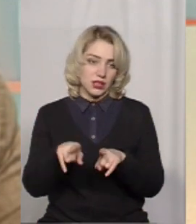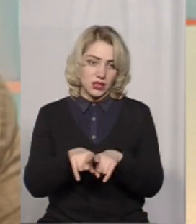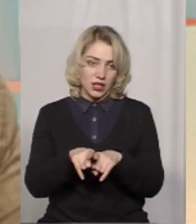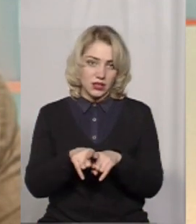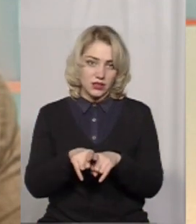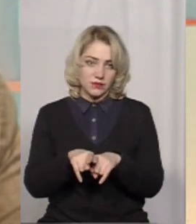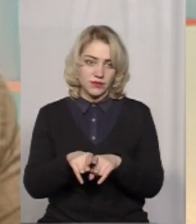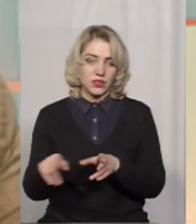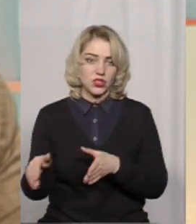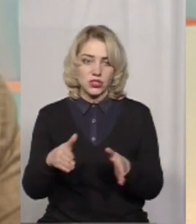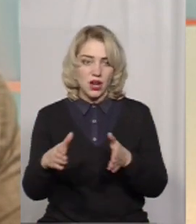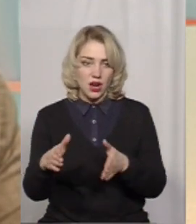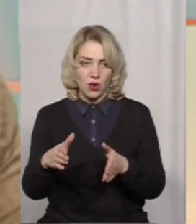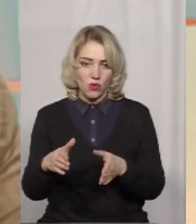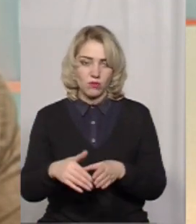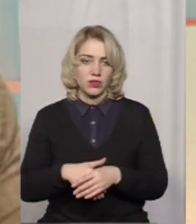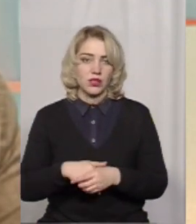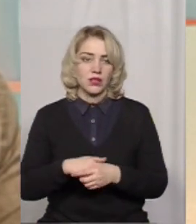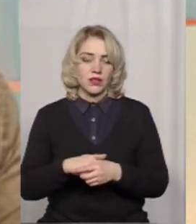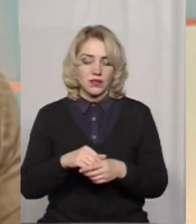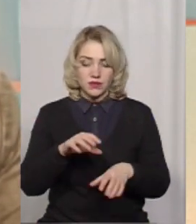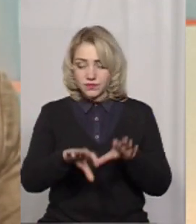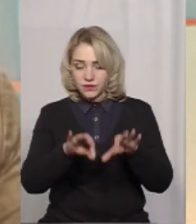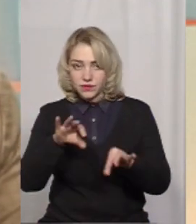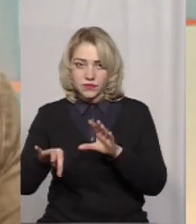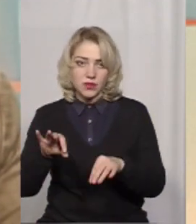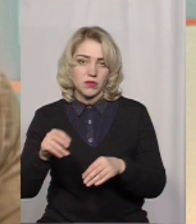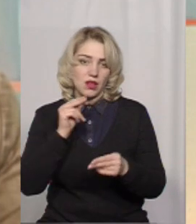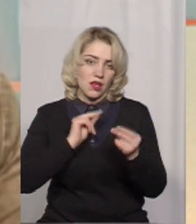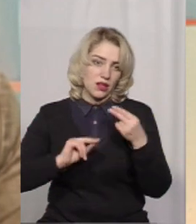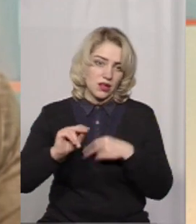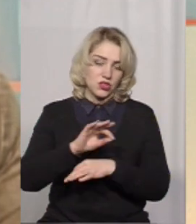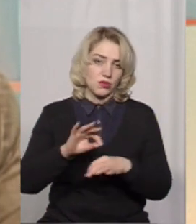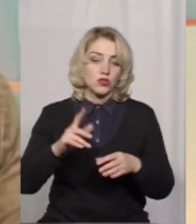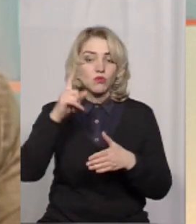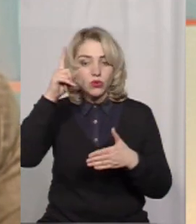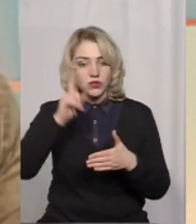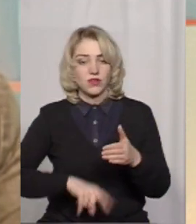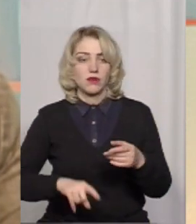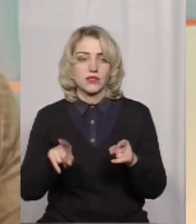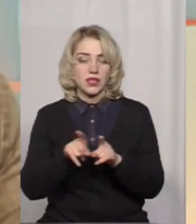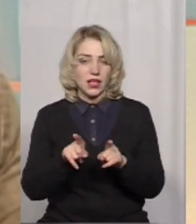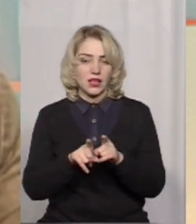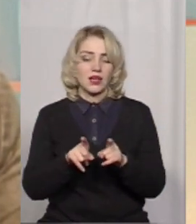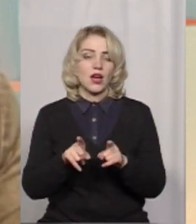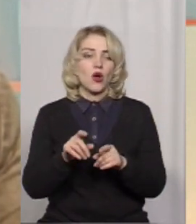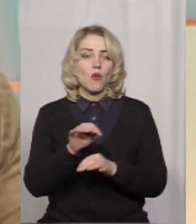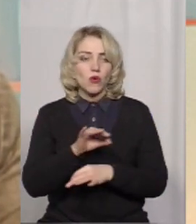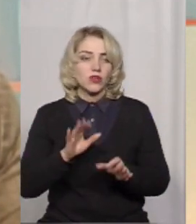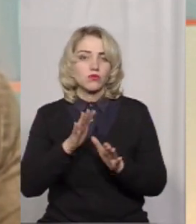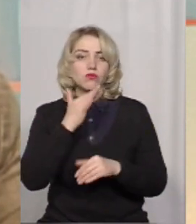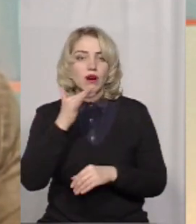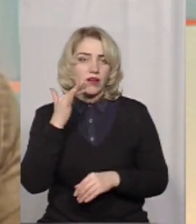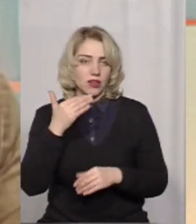чином шляхом ранжування визначимо кращі проекти, які були подані на конкурс. Сподіваємося, що таких проєктів буде багато.